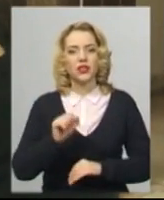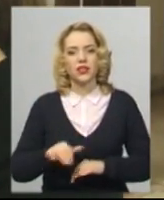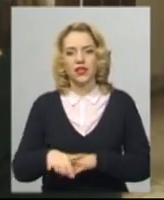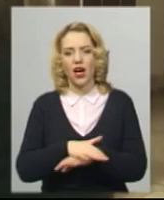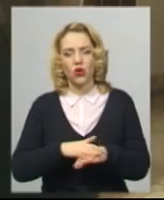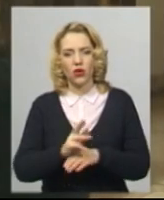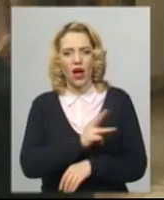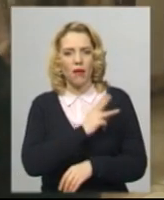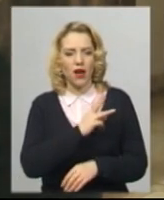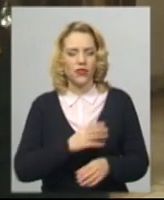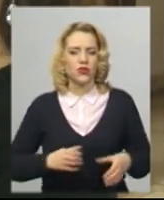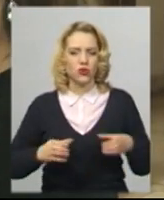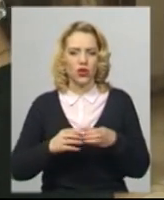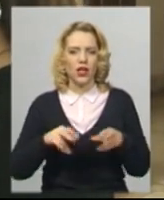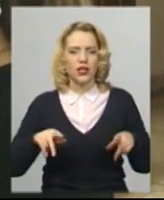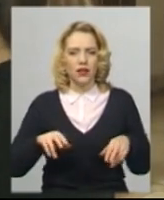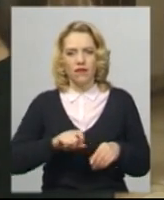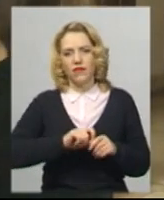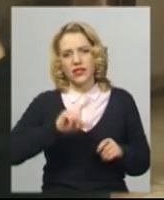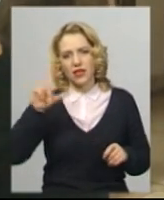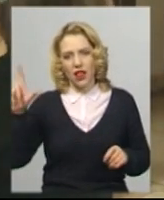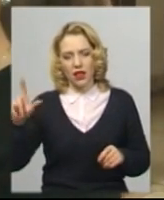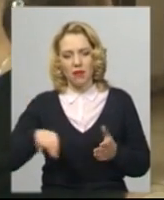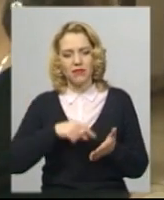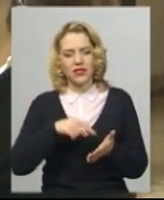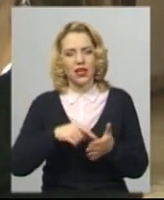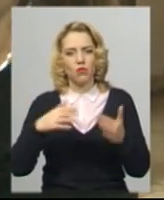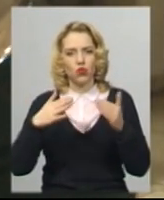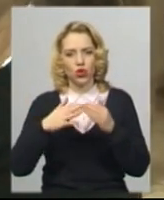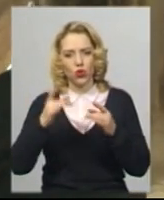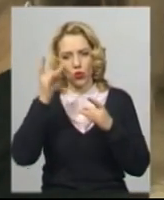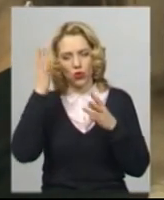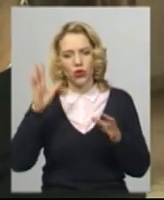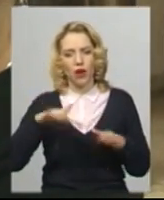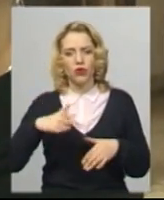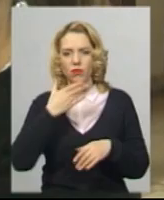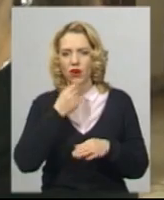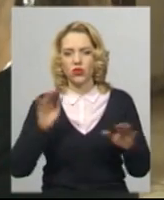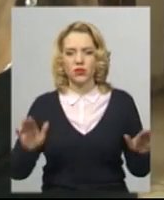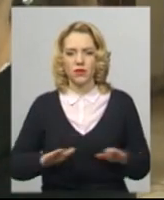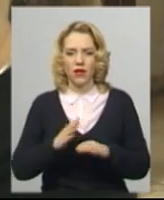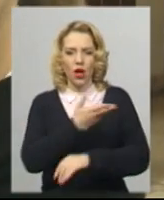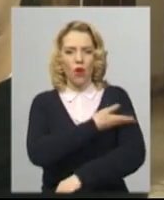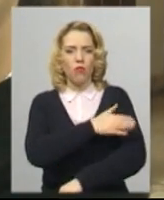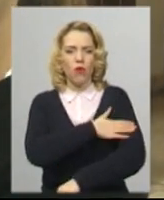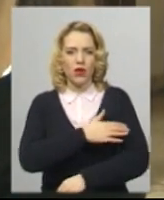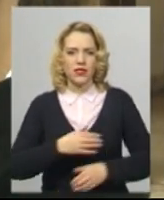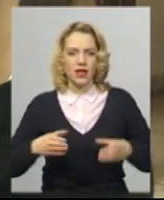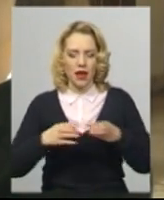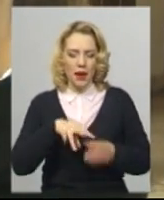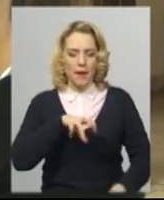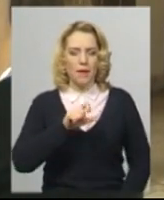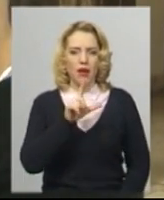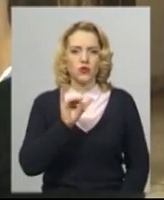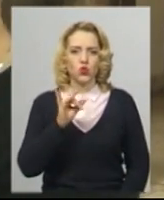матерського ансамблю «Народного танцювого селка» – це міського будинку культури. А далі дуже красиво співали польський ансамбль «Мазури», який